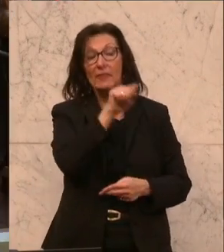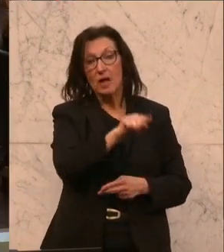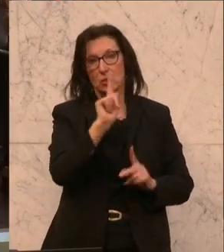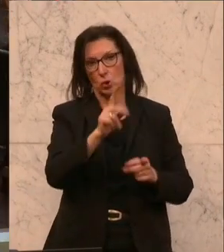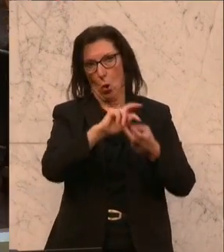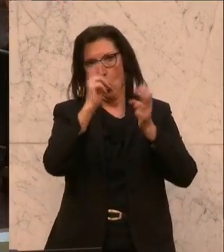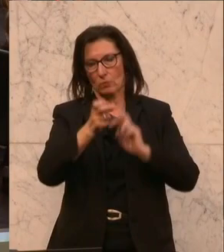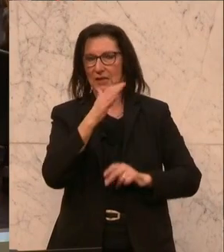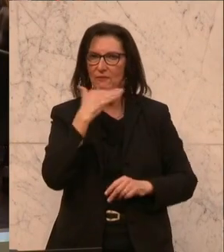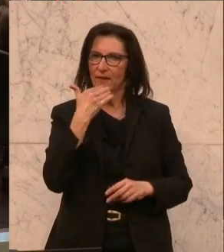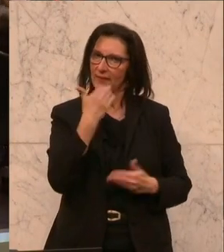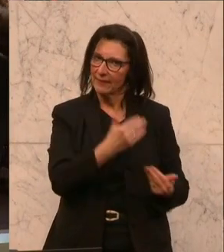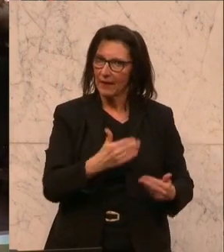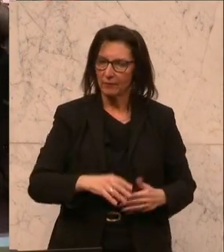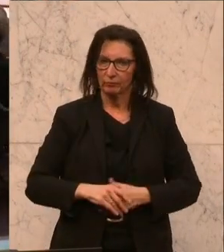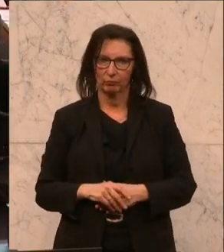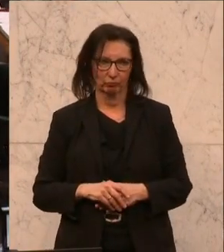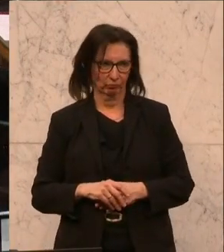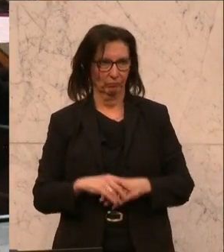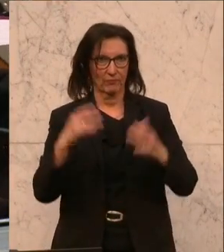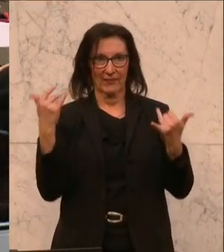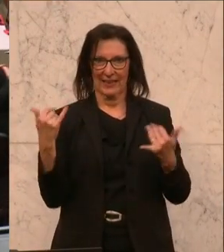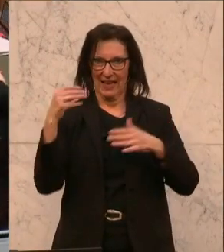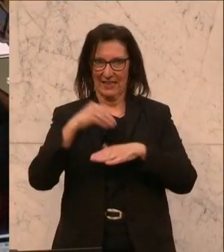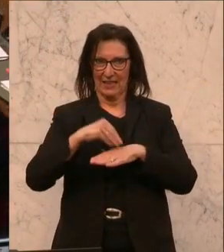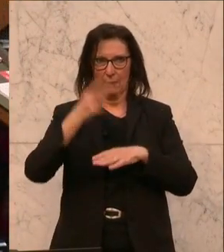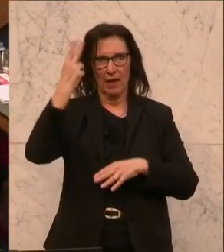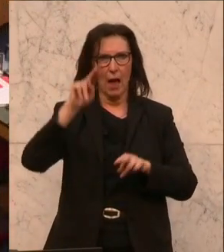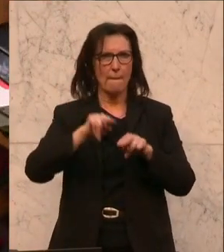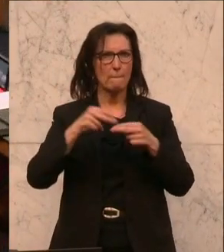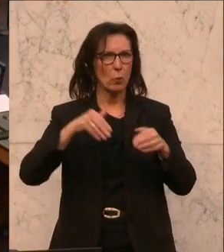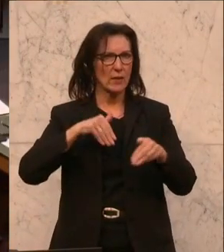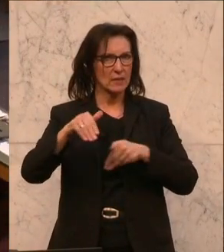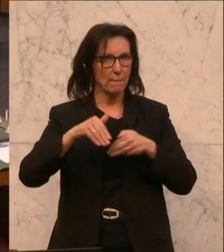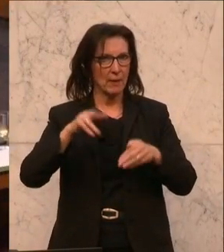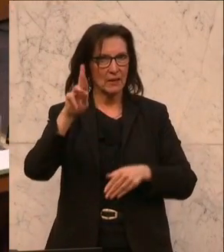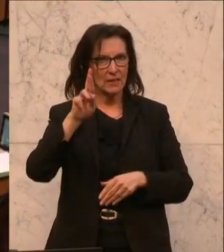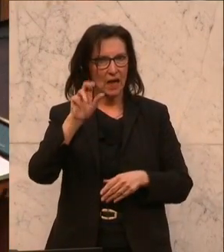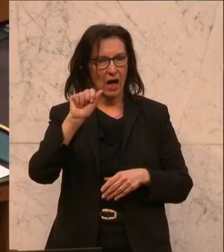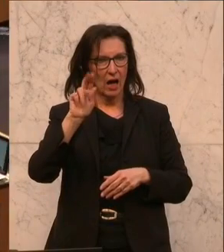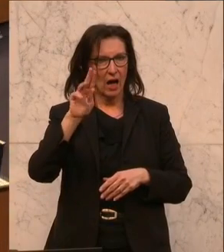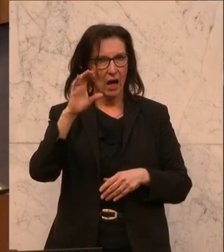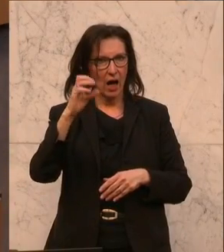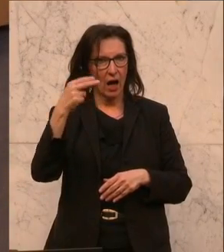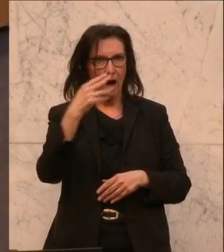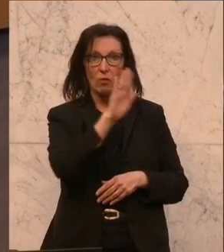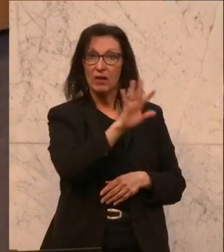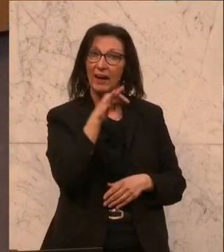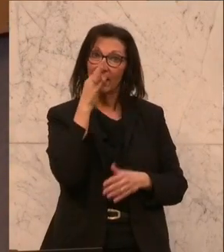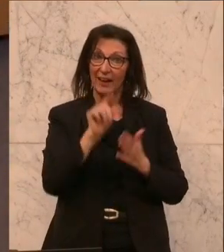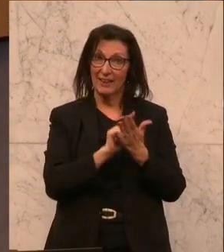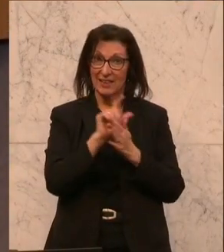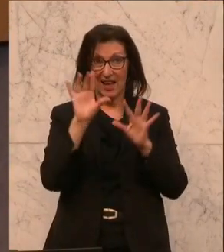Neos-Jugendsprecher Janik Schetti fordert Psychotherapie auf Krankenschein, psychische Erkrankungen seien zur Volkskrankheit geworden,